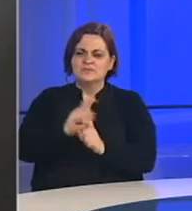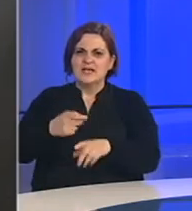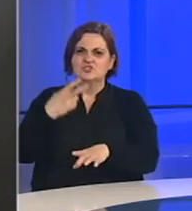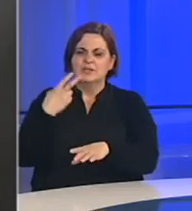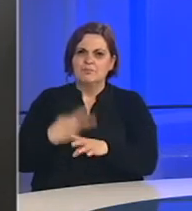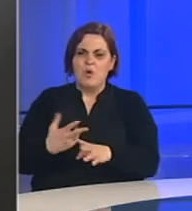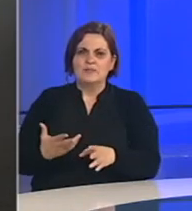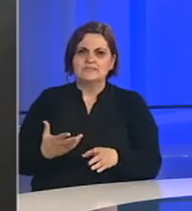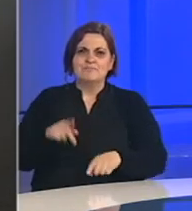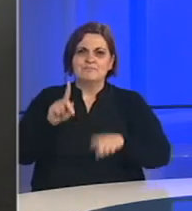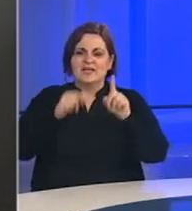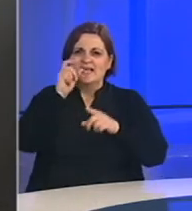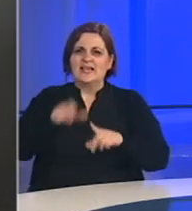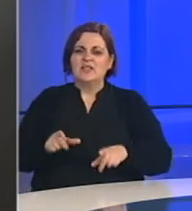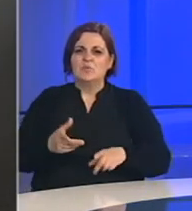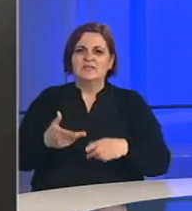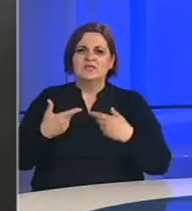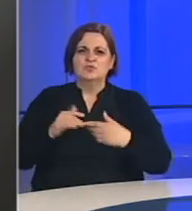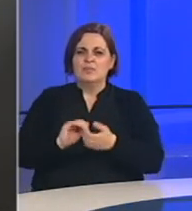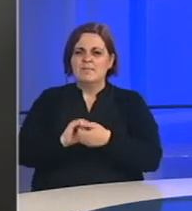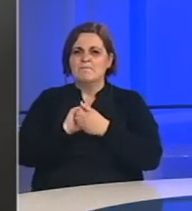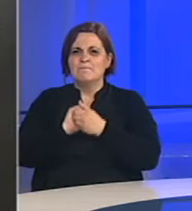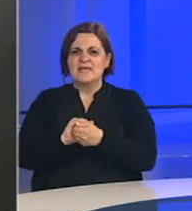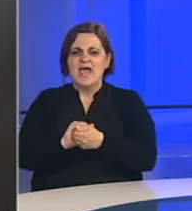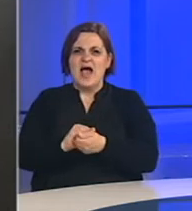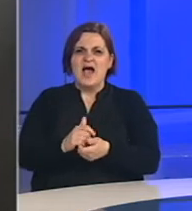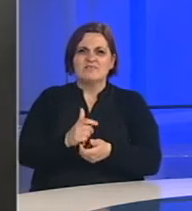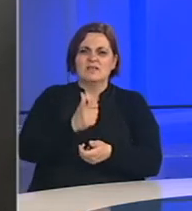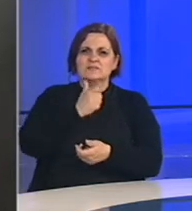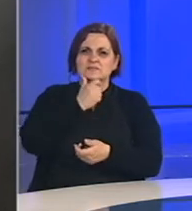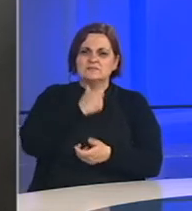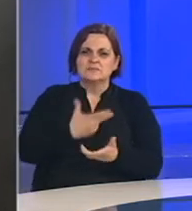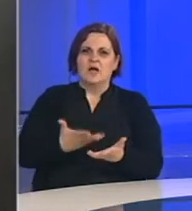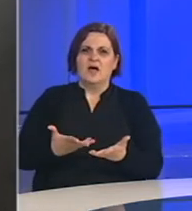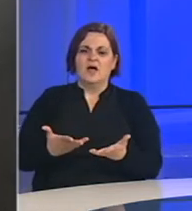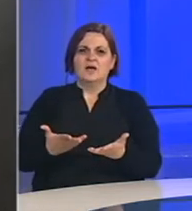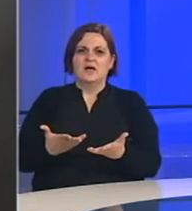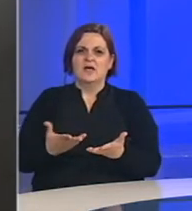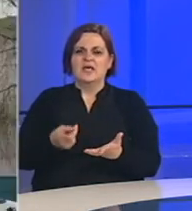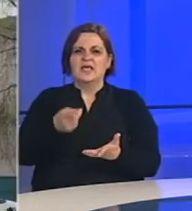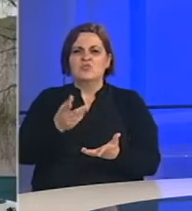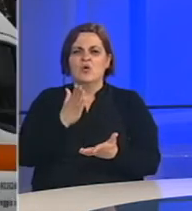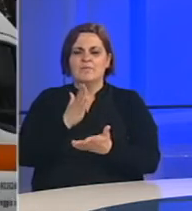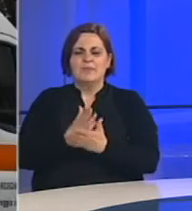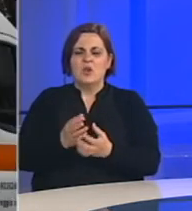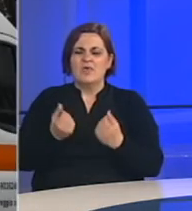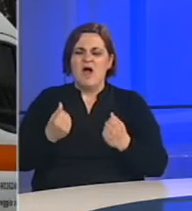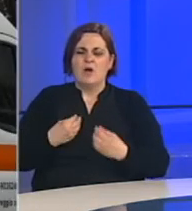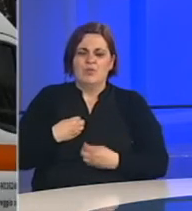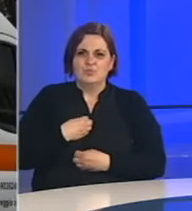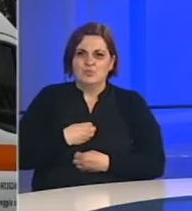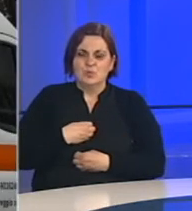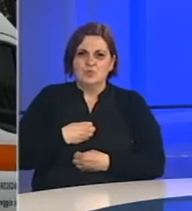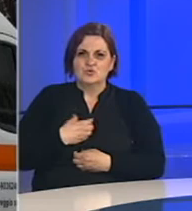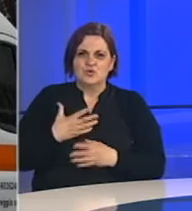Neki ljudi su izgubili prijatelje stare i to je bilo vrlo tužno